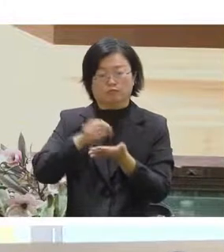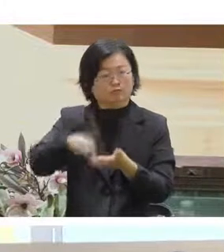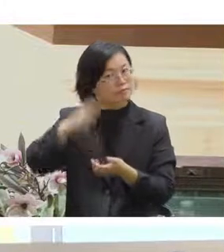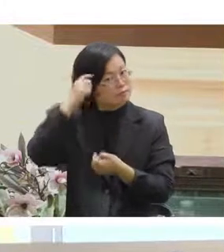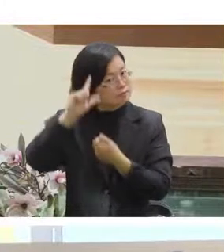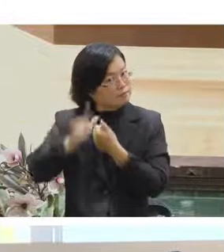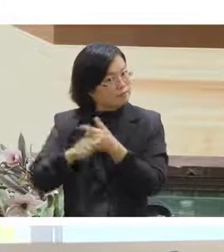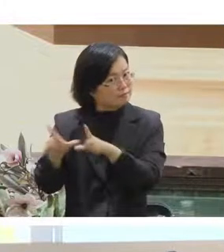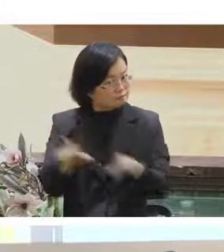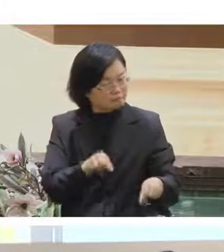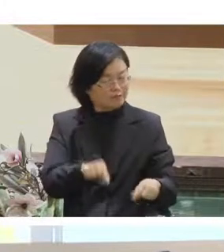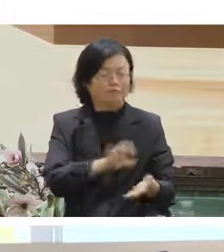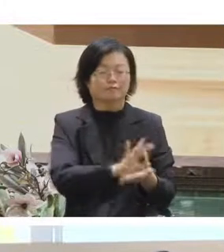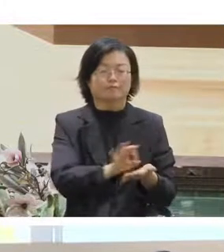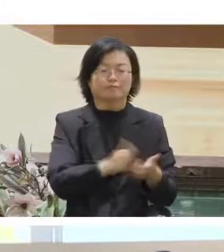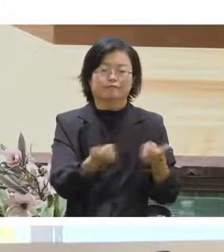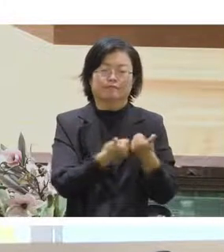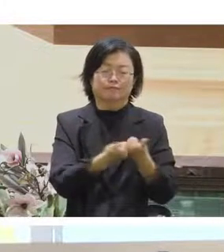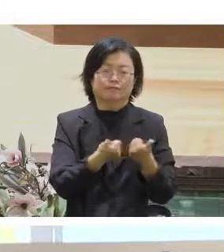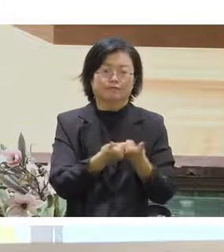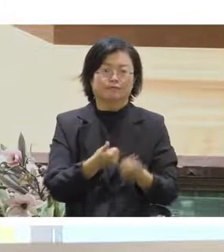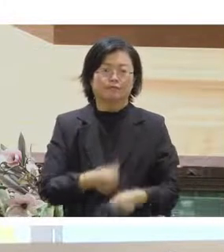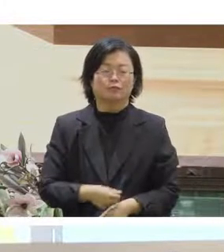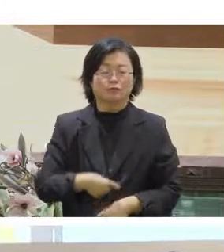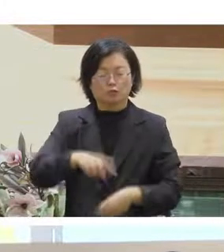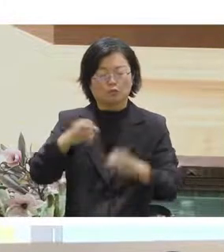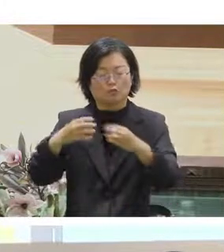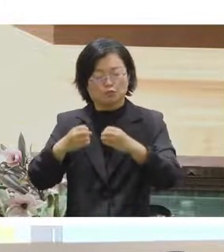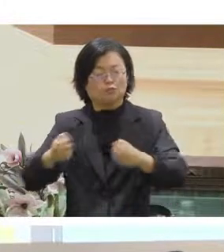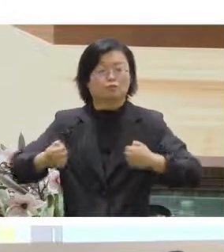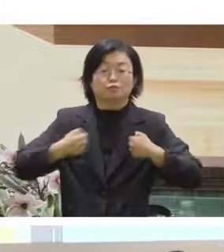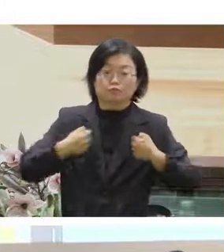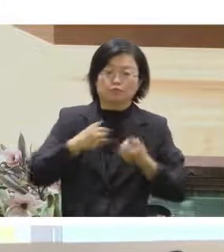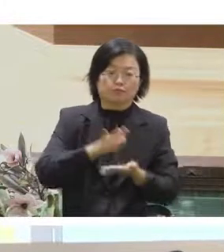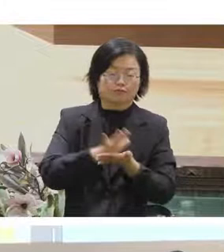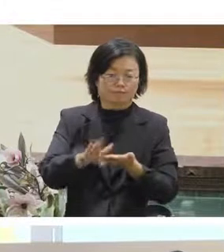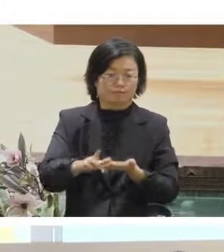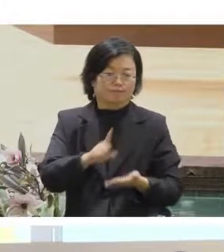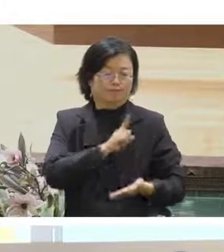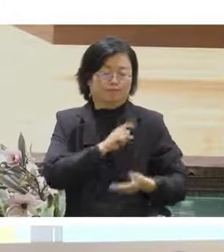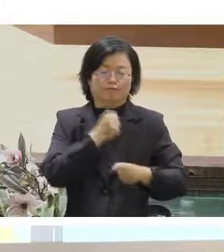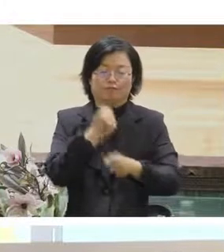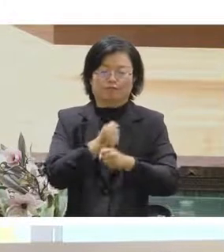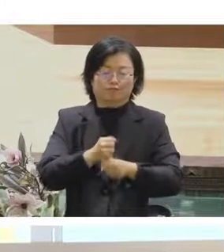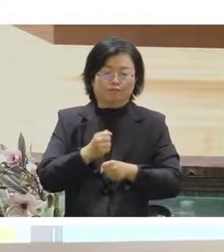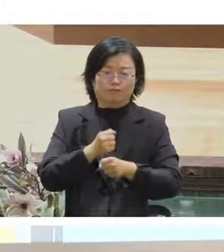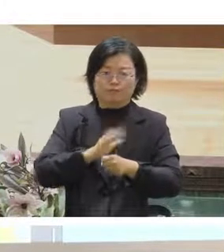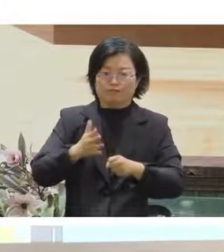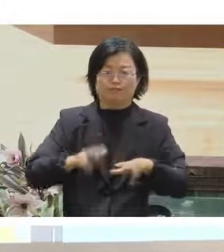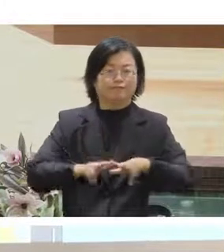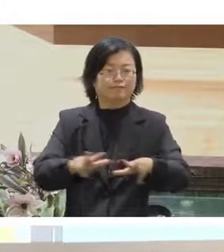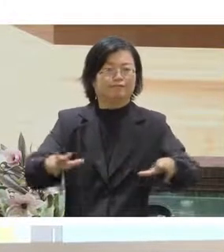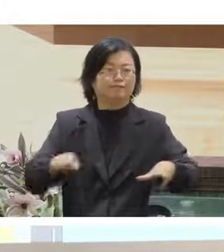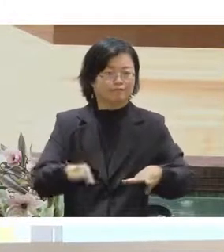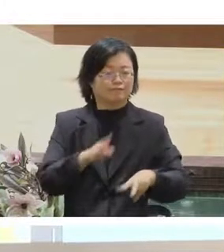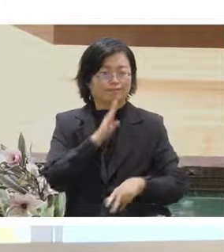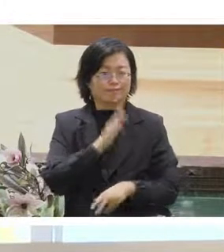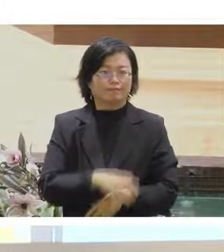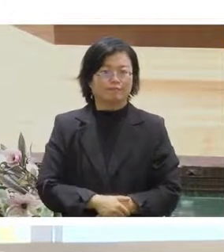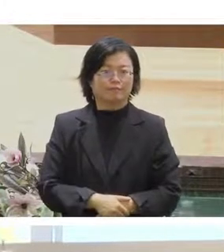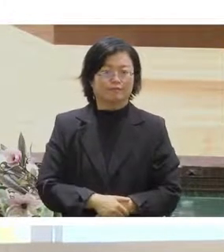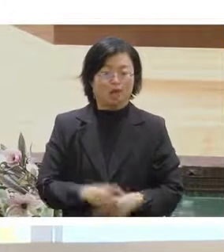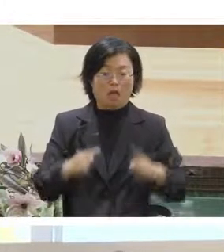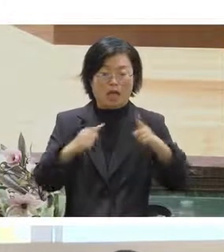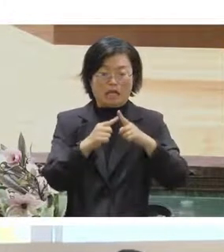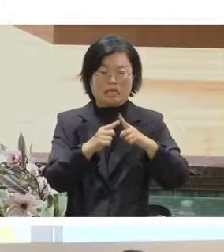然後跟Ronnie有去討論跟學習之後他們自己做的一個地圖所以我的人物現在是在左邊那